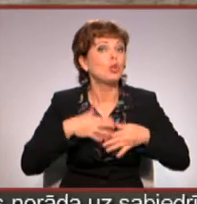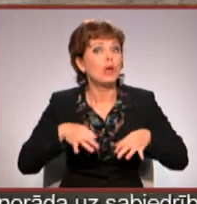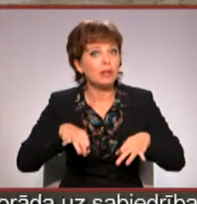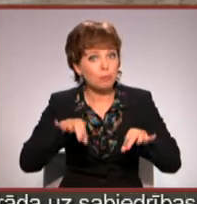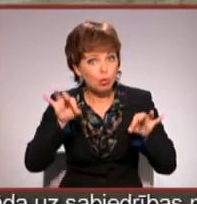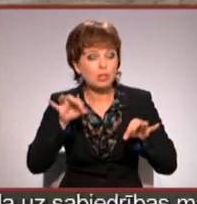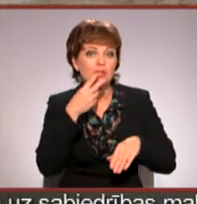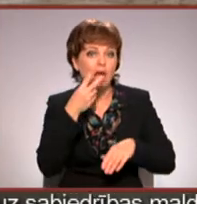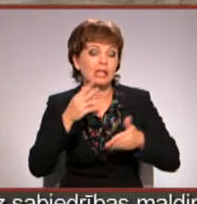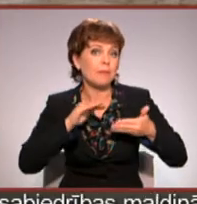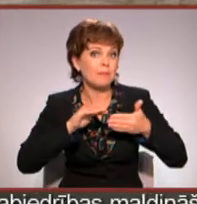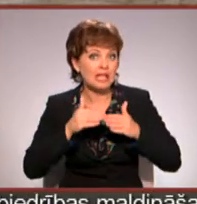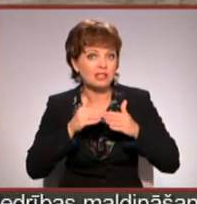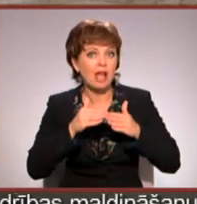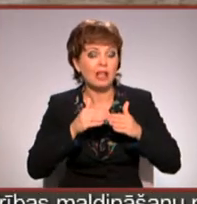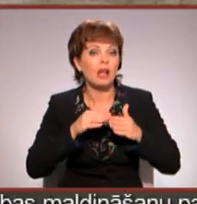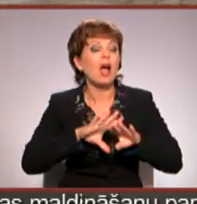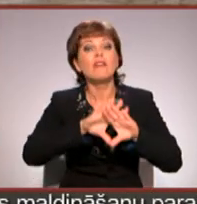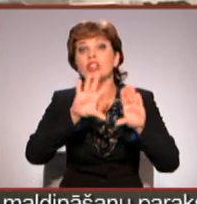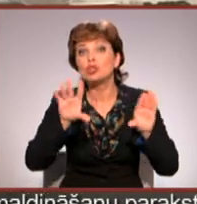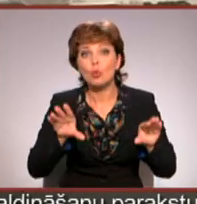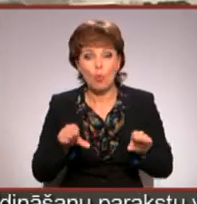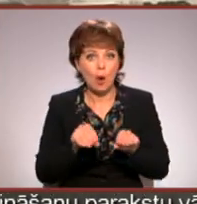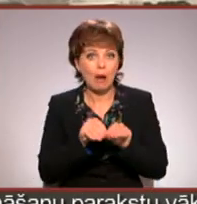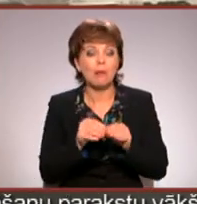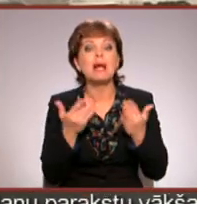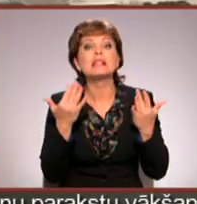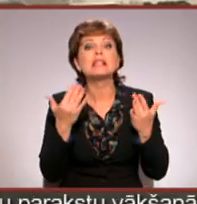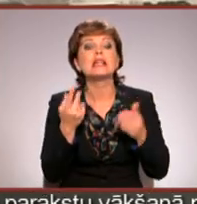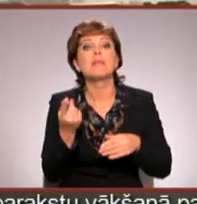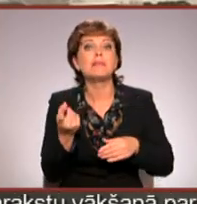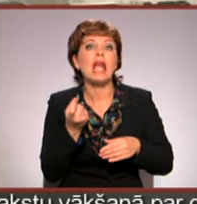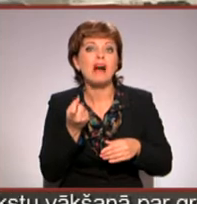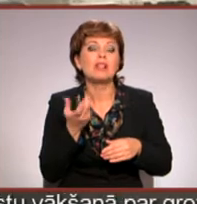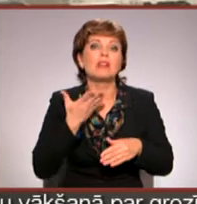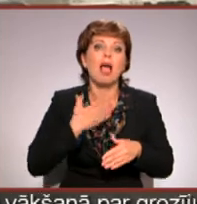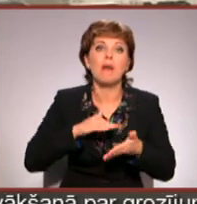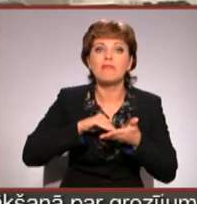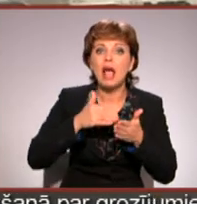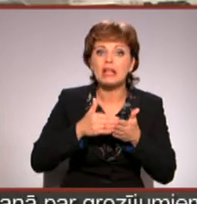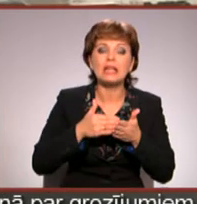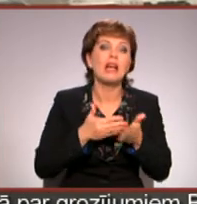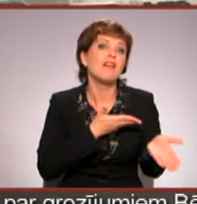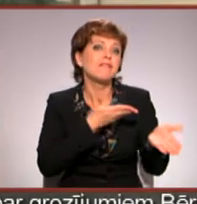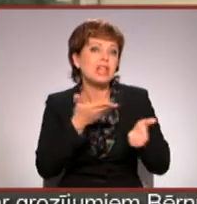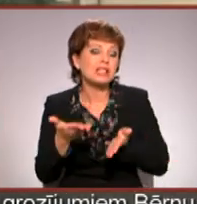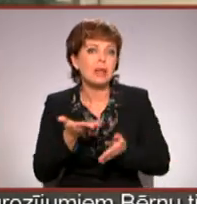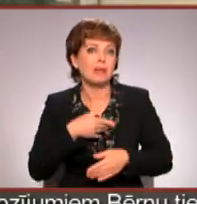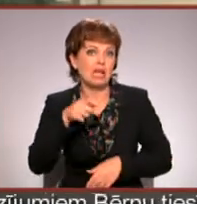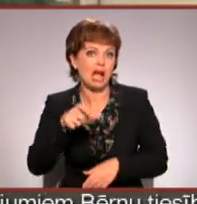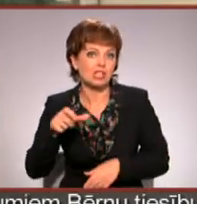skatāmies pilsētas kaut kā telpa kopumā uz cik viņi ir pievelcīgi vai labbelīgi. Viesiem gan iedzīvotājiem